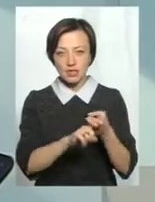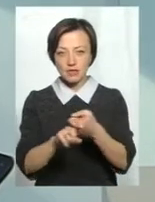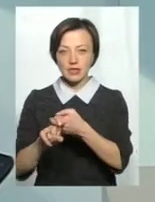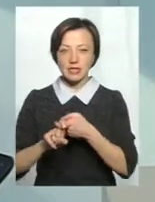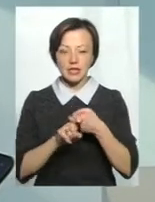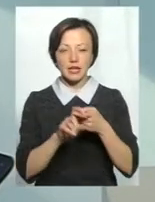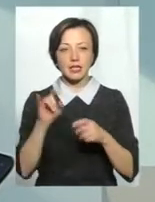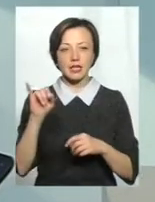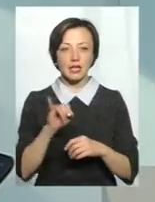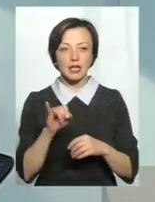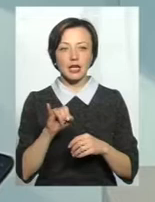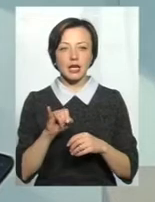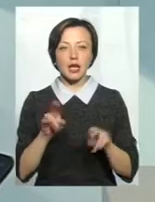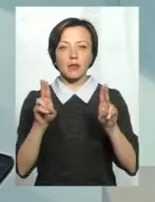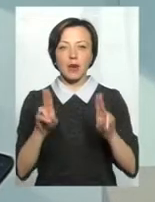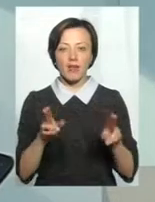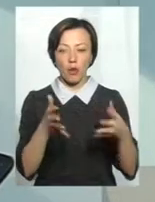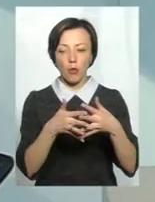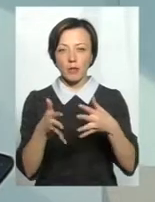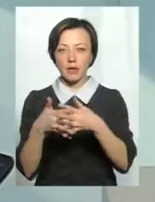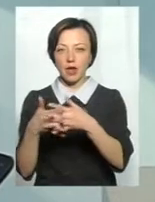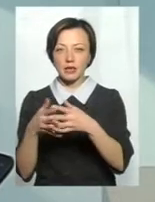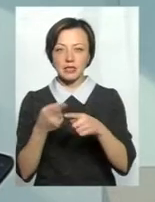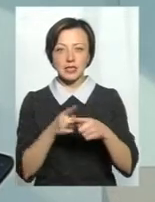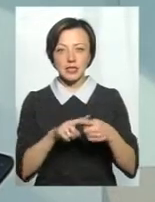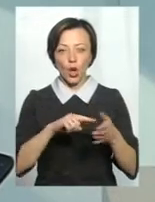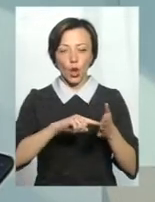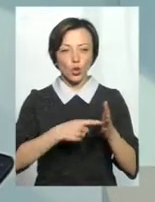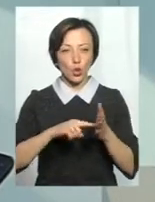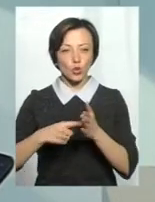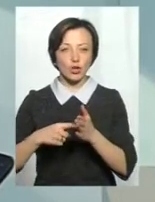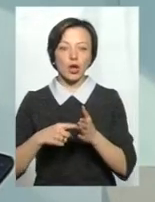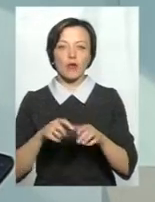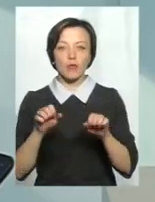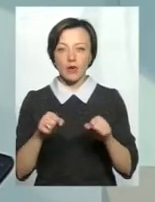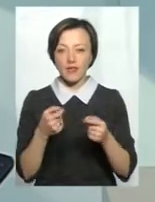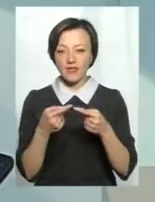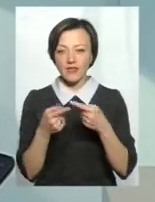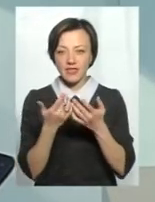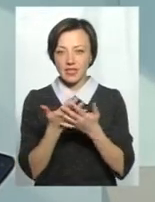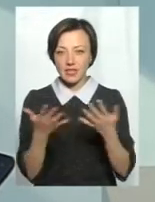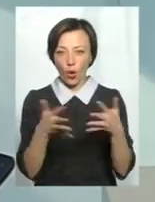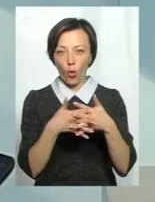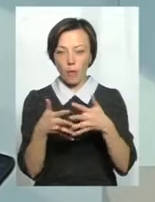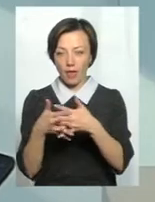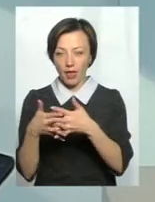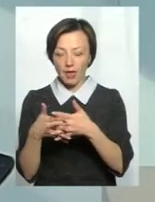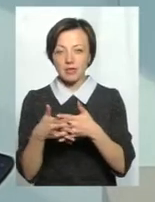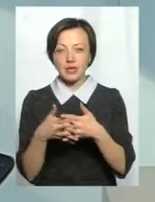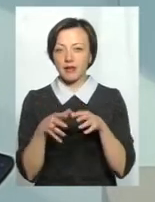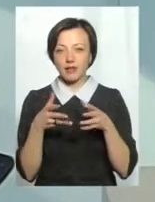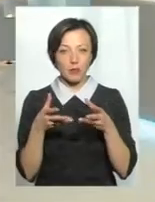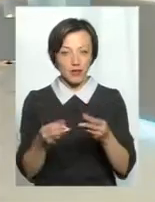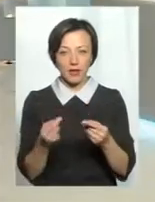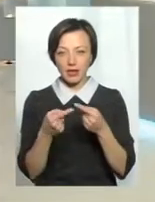принципи комбінації цих точок. Одні і ті ж самі точки в різних комбінаціях діють по Можуть